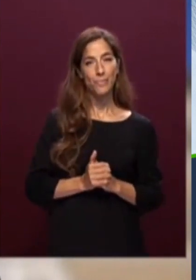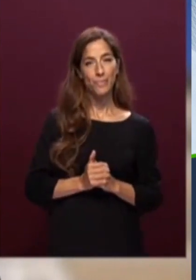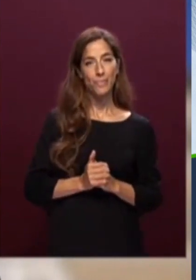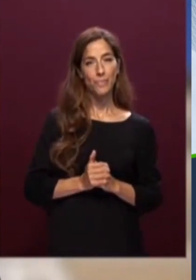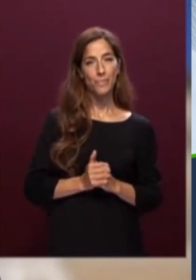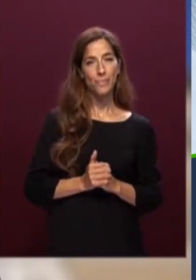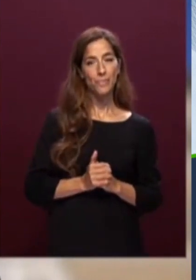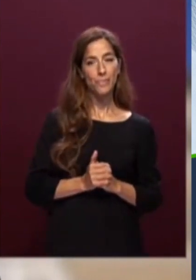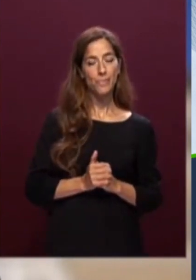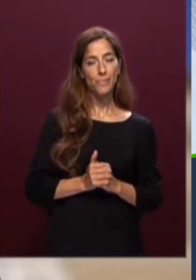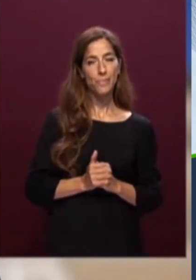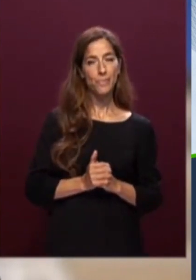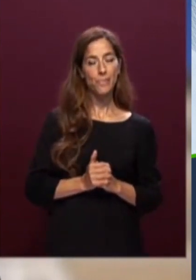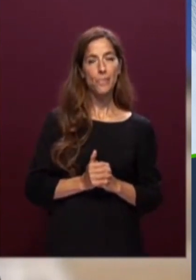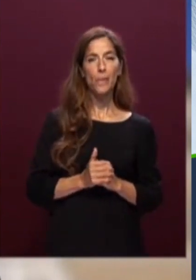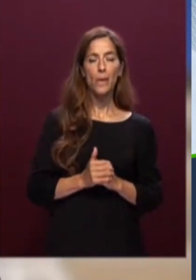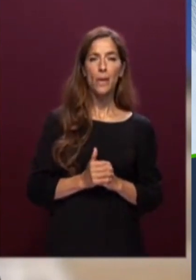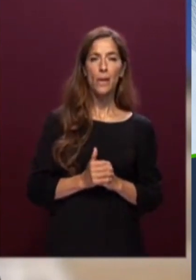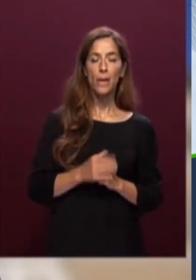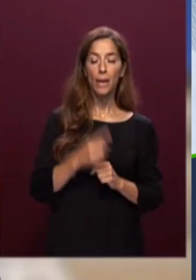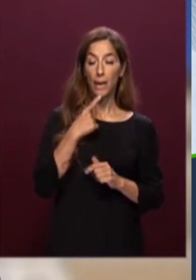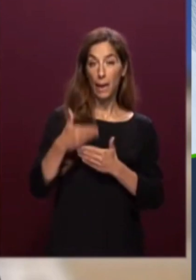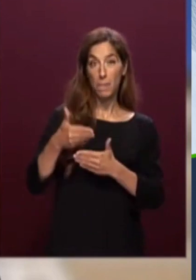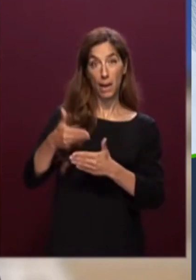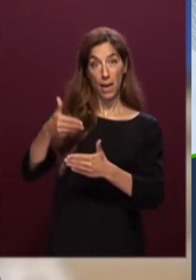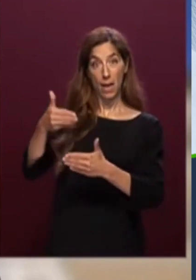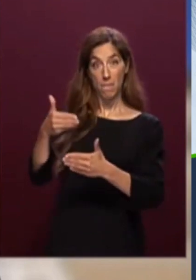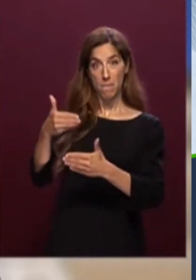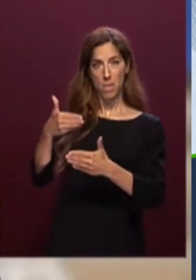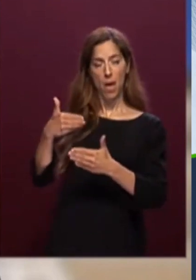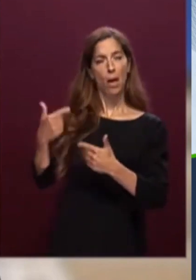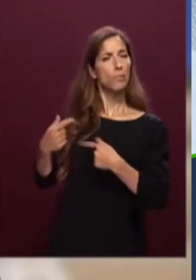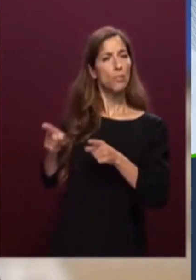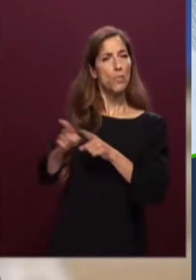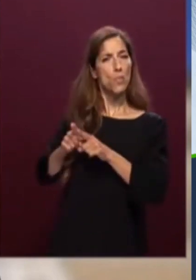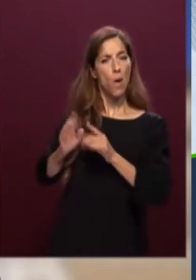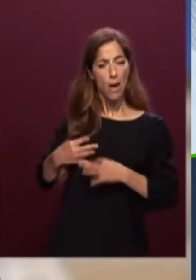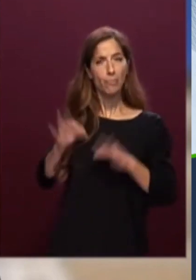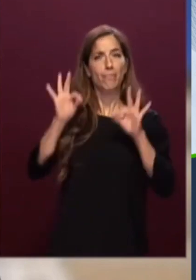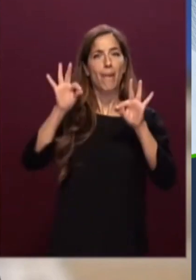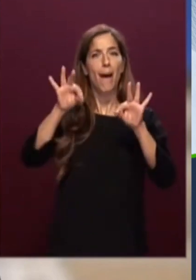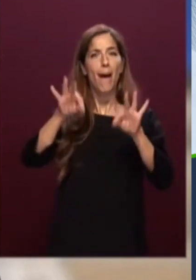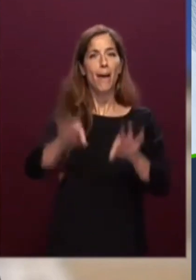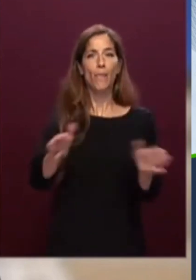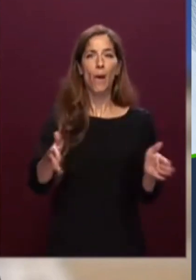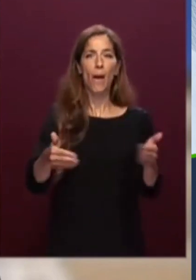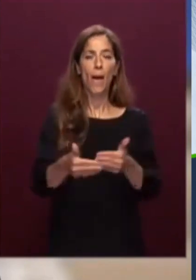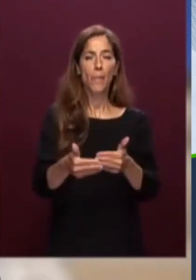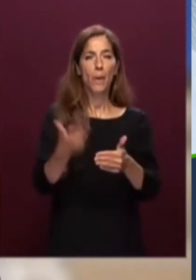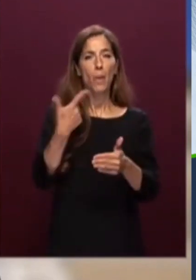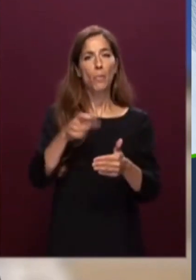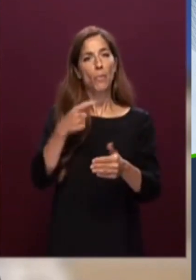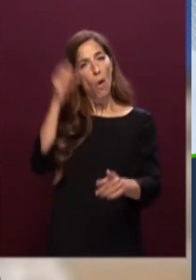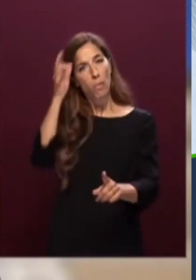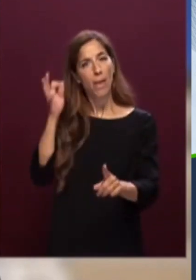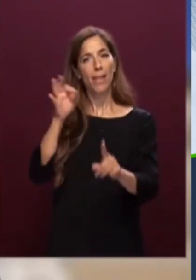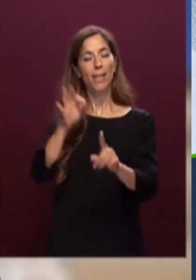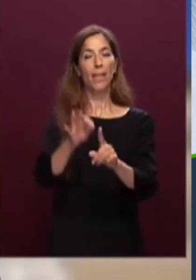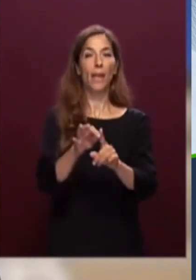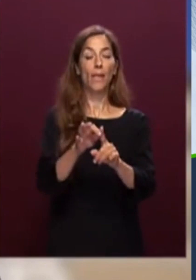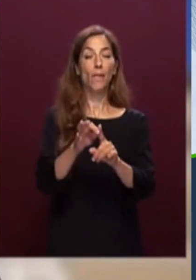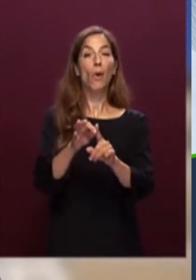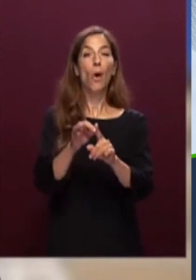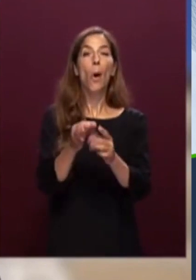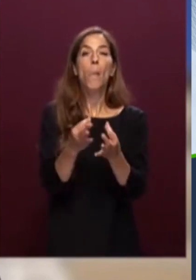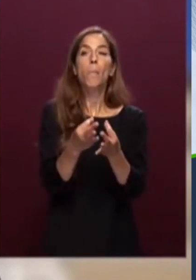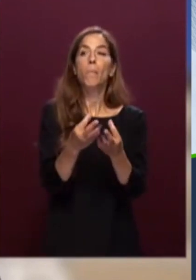al pari dei miei predecessori sono giunto alla Camera per promuovere il bene comune per i cittadini esprimendo